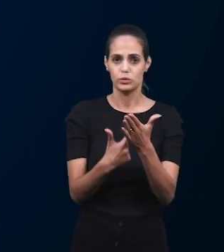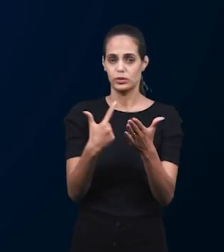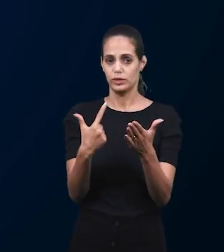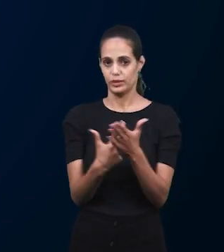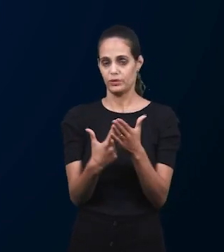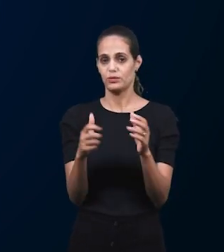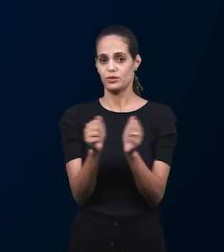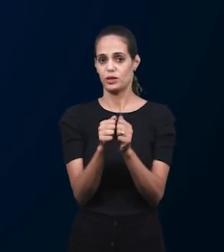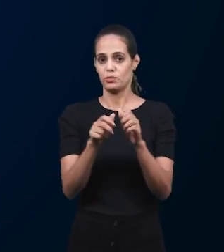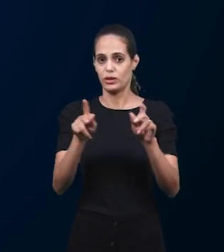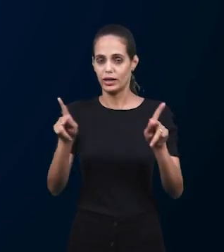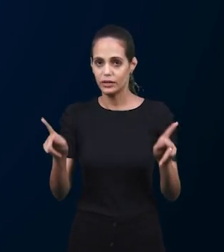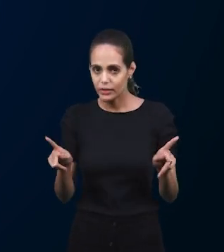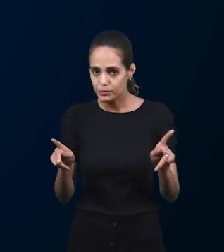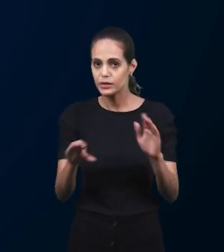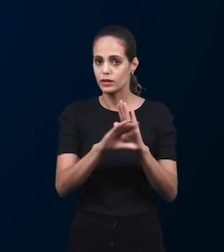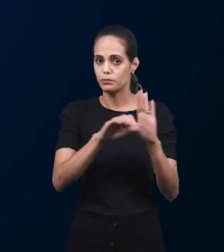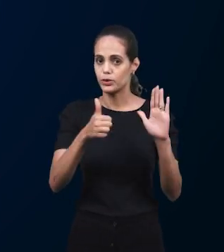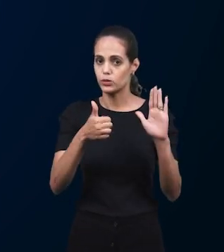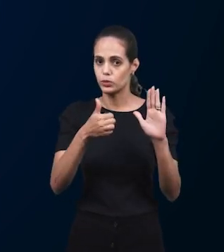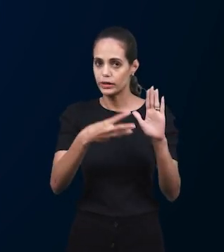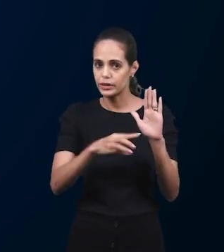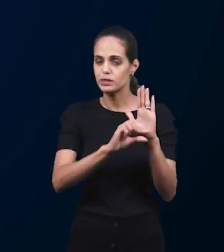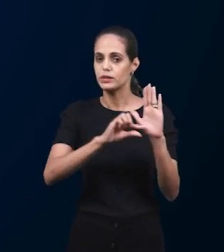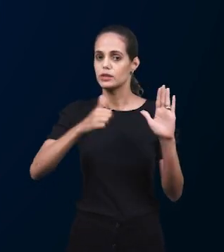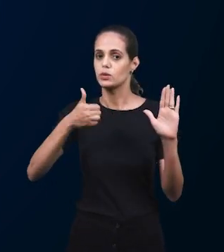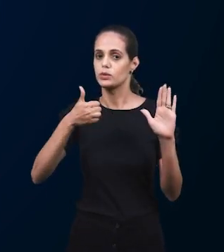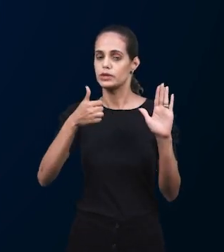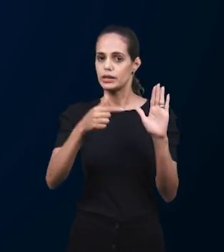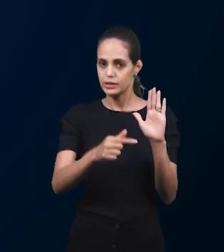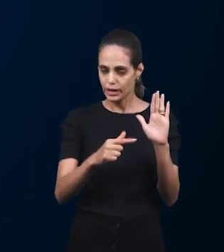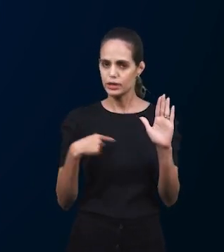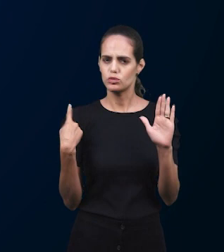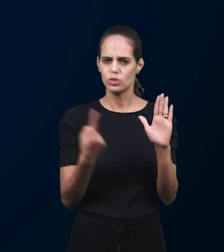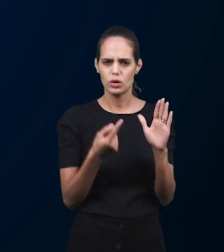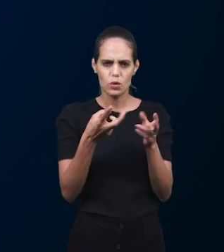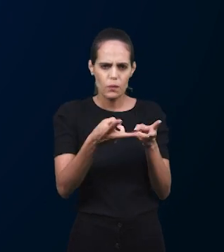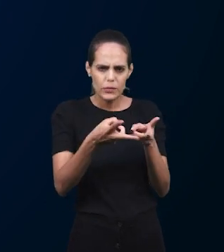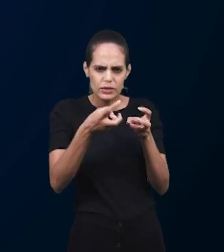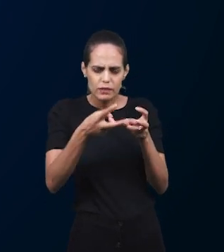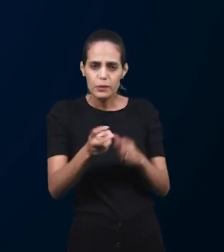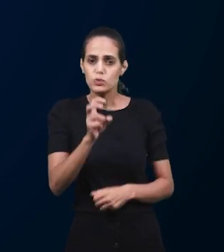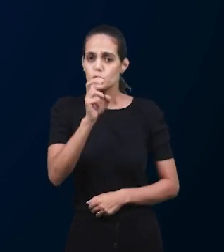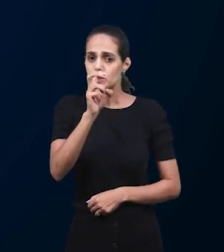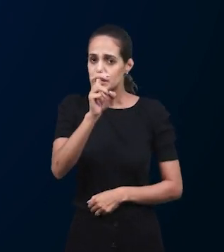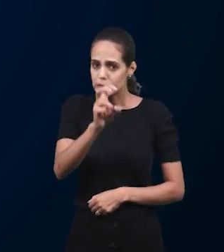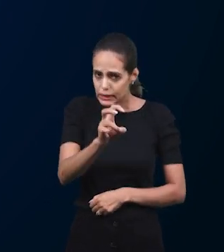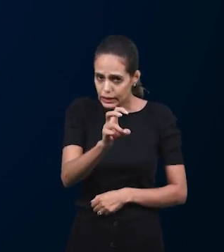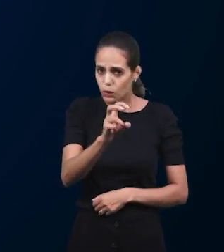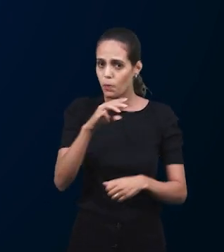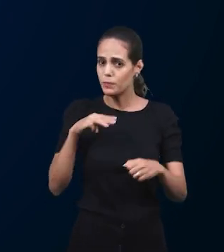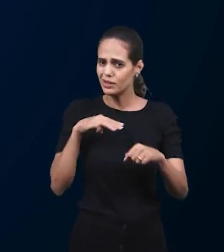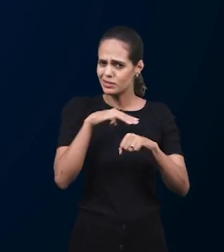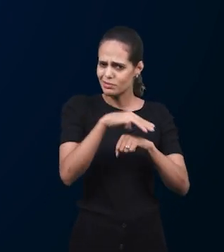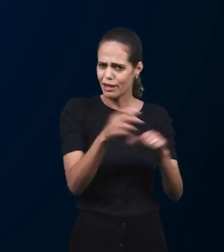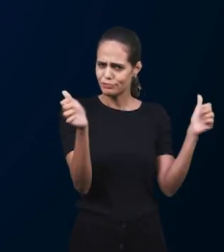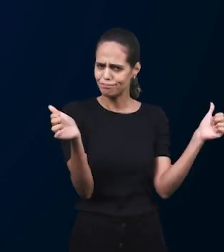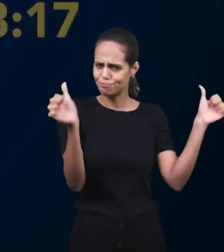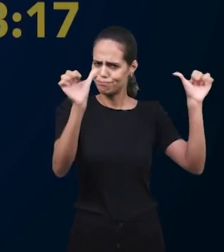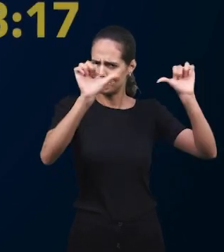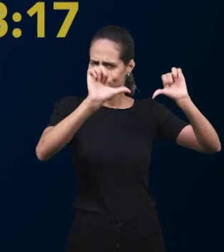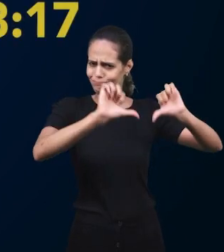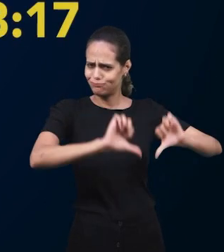И как написано в книге Откровения, 3 глава, стих 17. Мы можем увидеть 5 видов